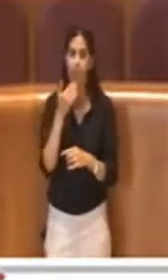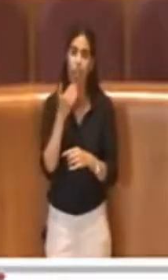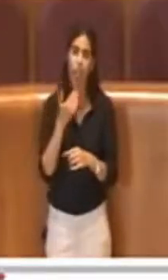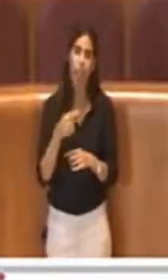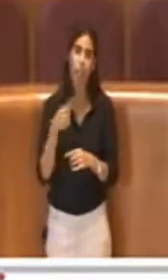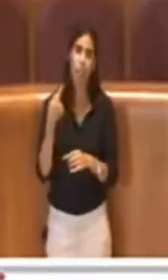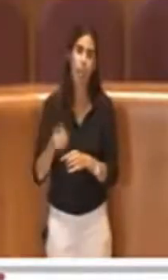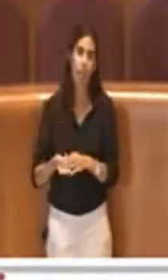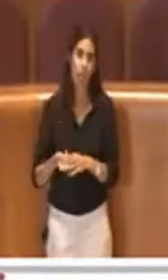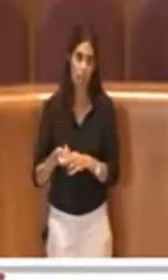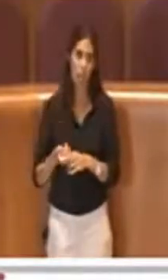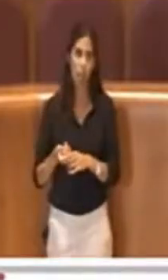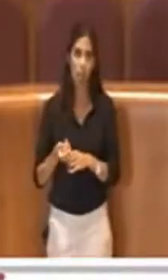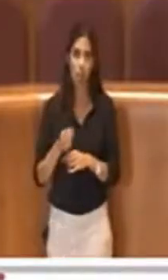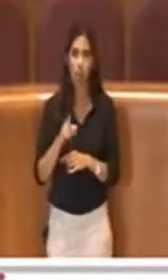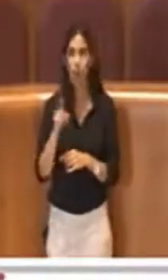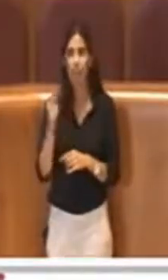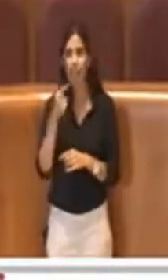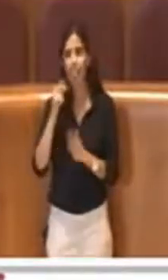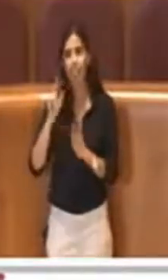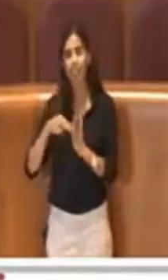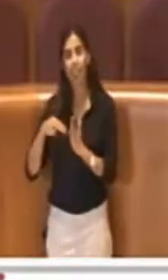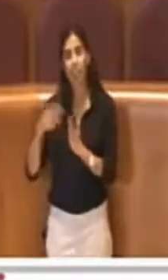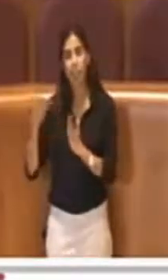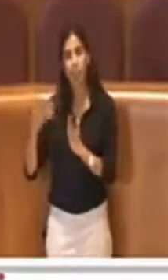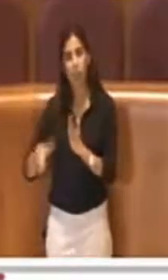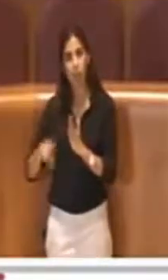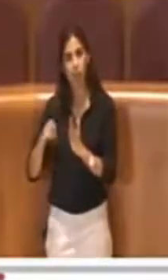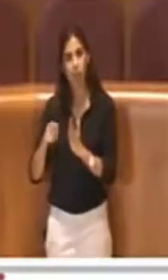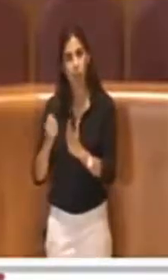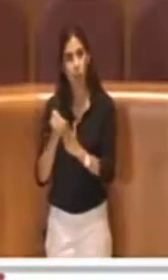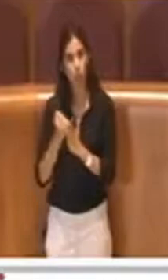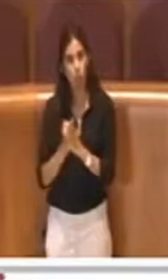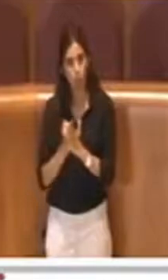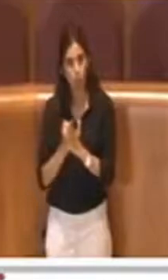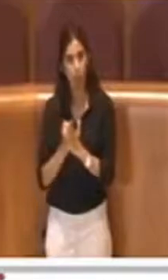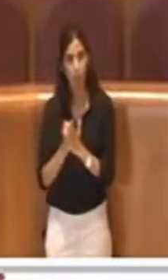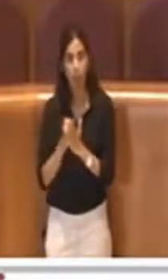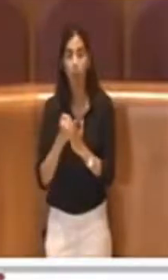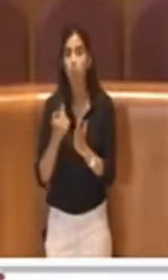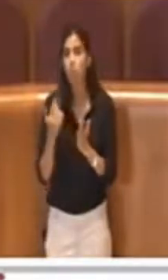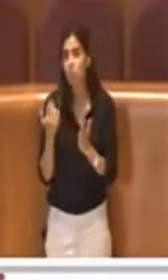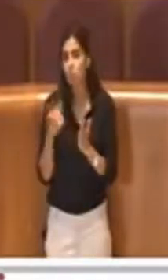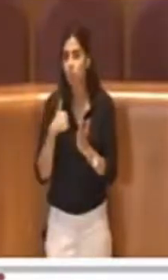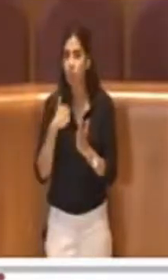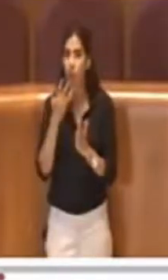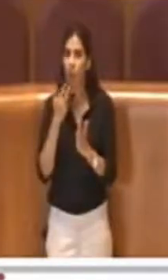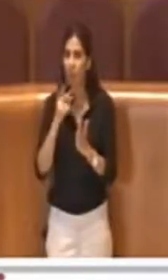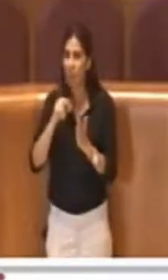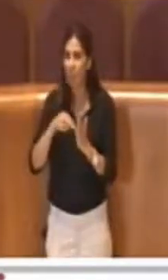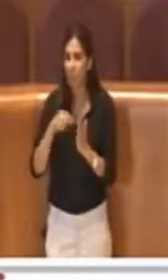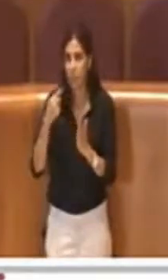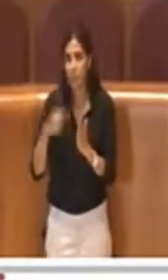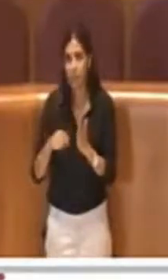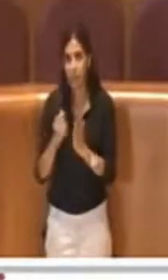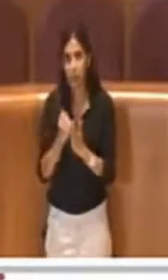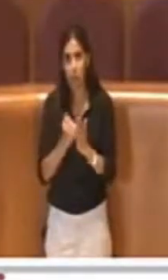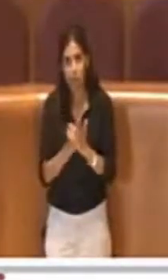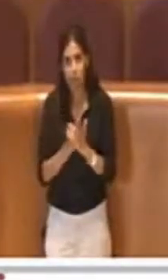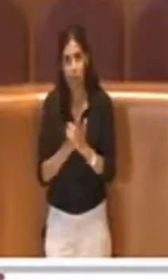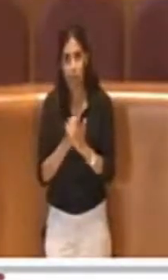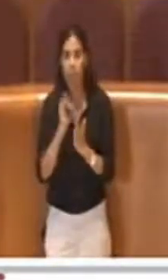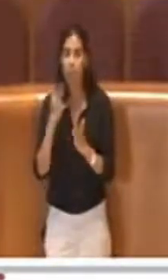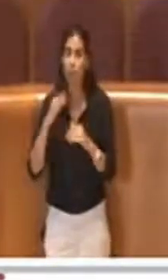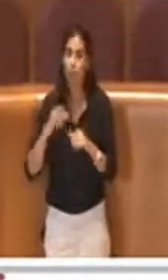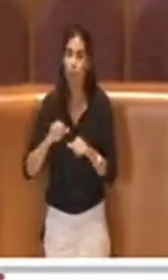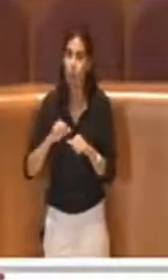i firmatari, io vorrei anche apporre la mia firma, Presidente se è possibile, so che anche gli altri